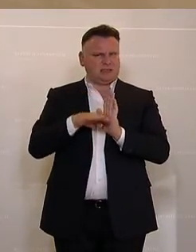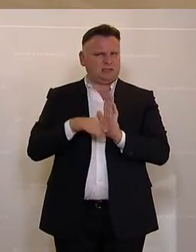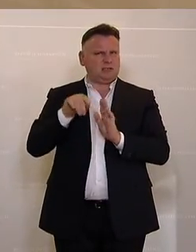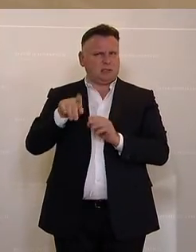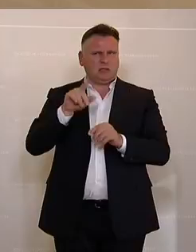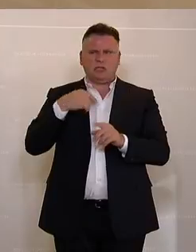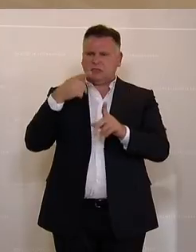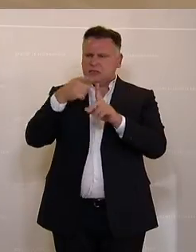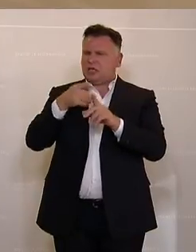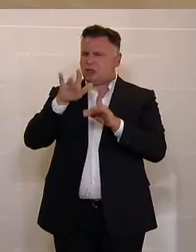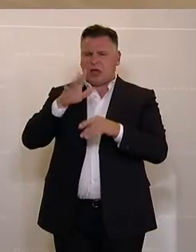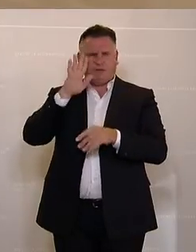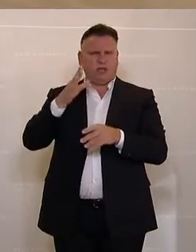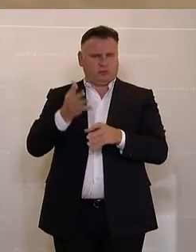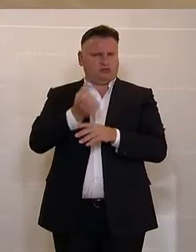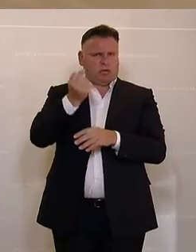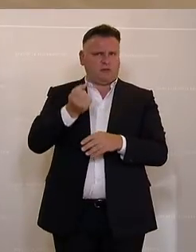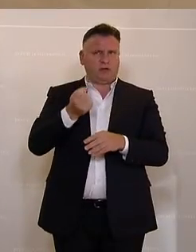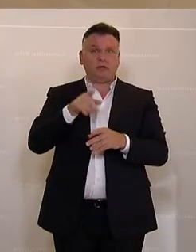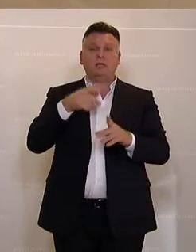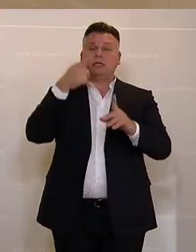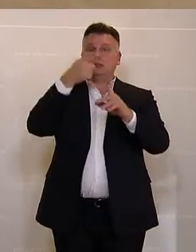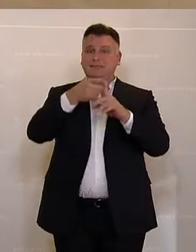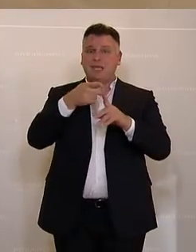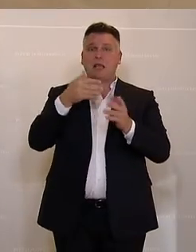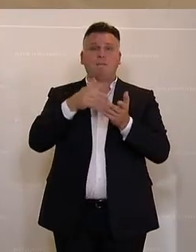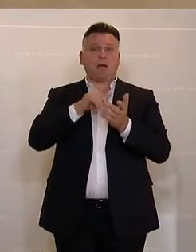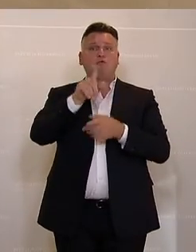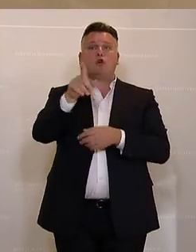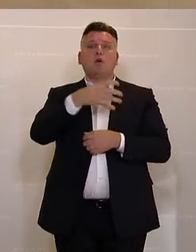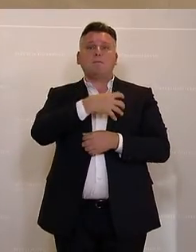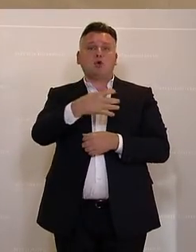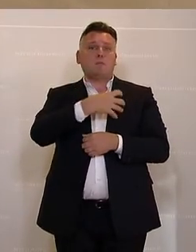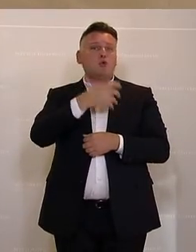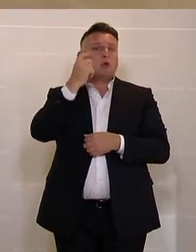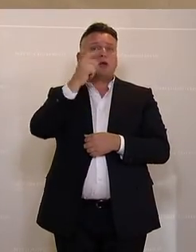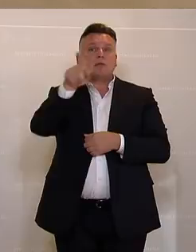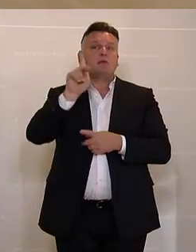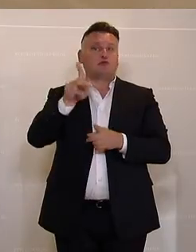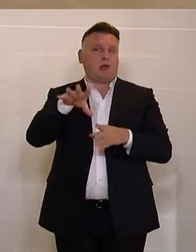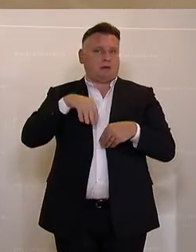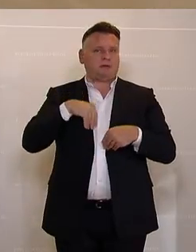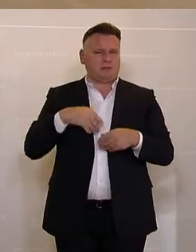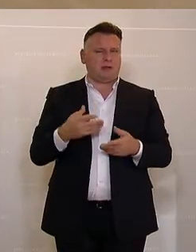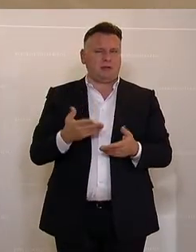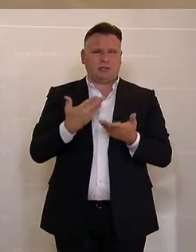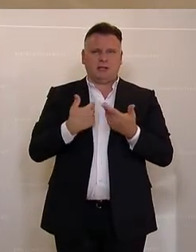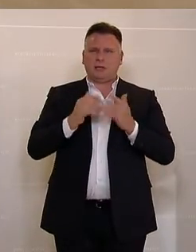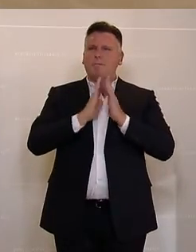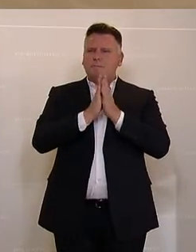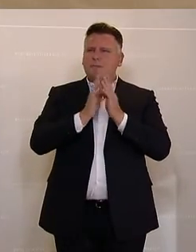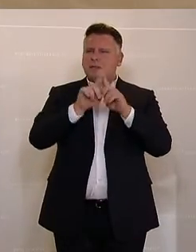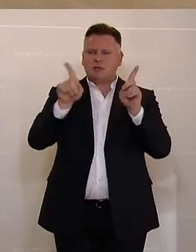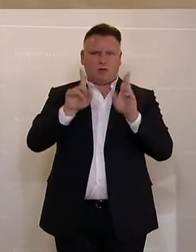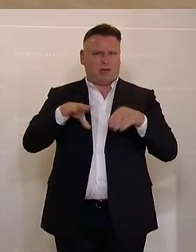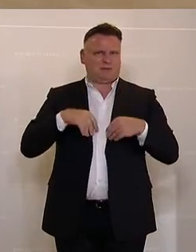wir erfüllen wollen. Und diese Ziele brauchen die Akzeptanz der Bürger und Bürgerinnen. Und hier bitte ich wirklich auch um die Akzeptanz. Es